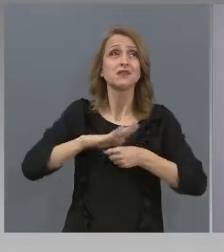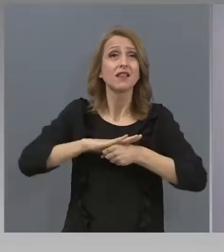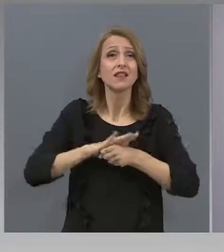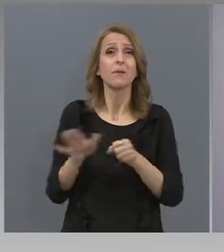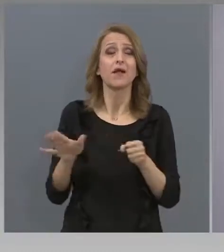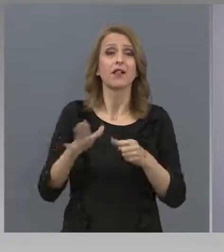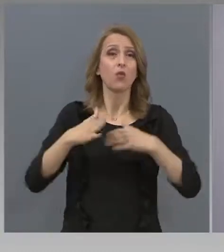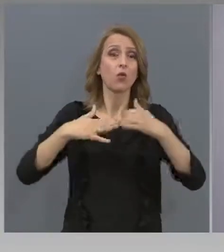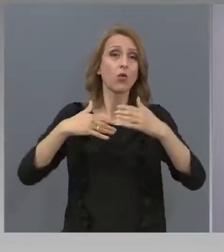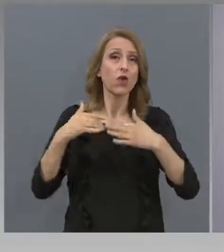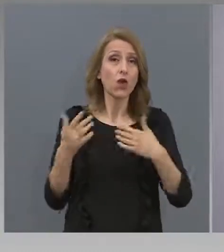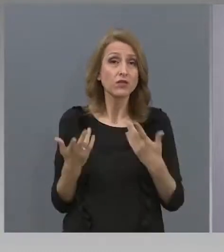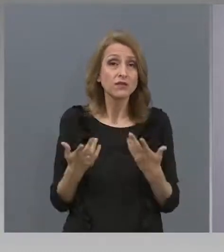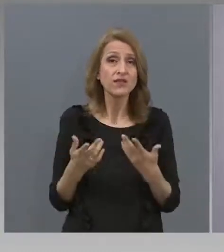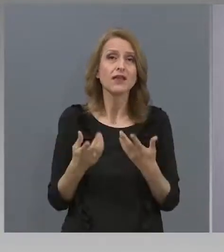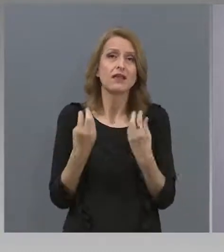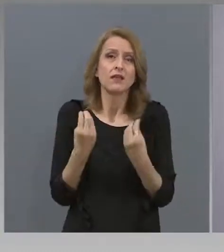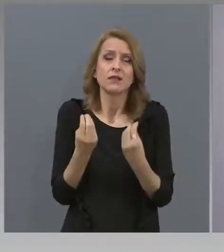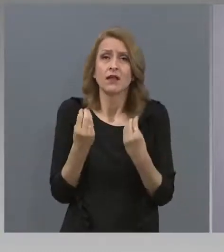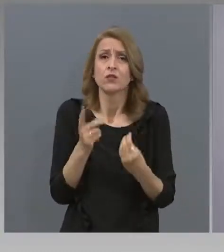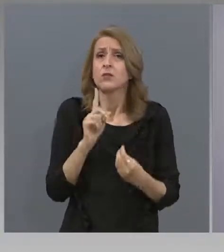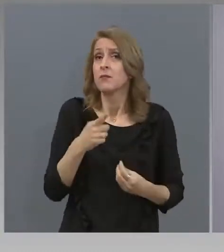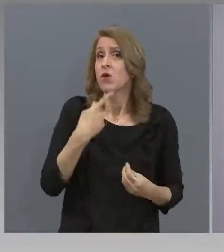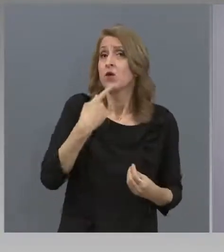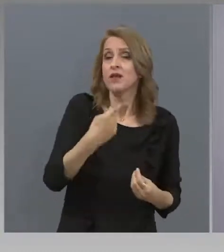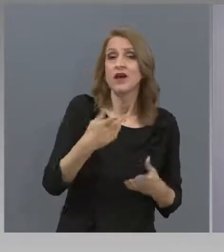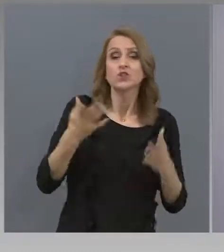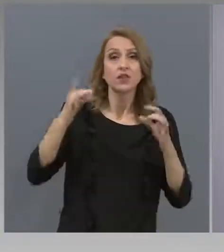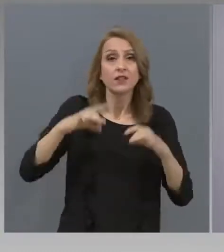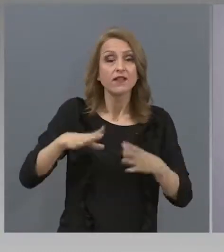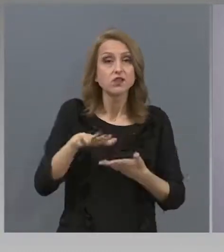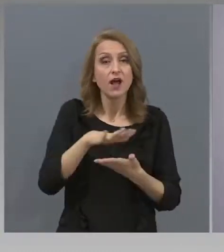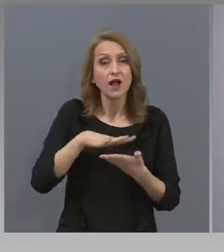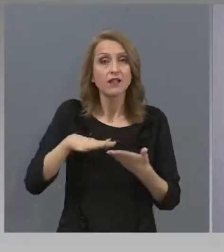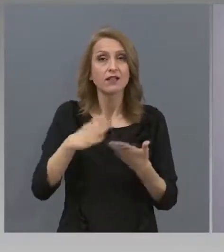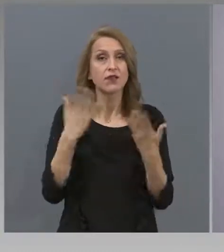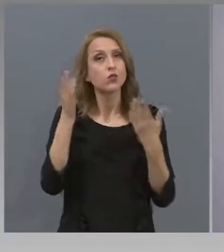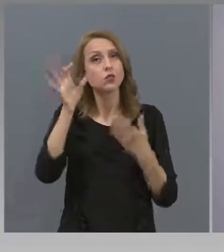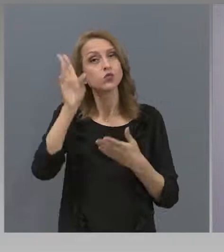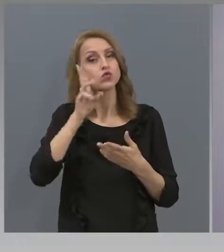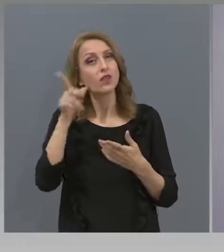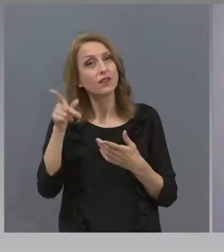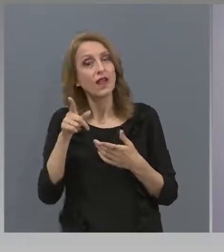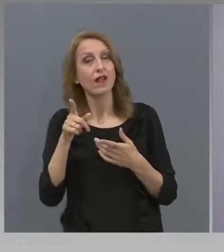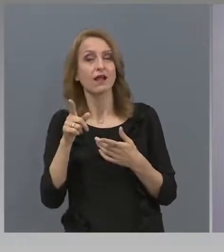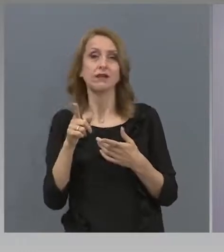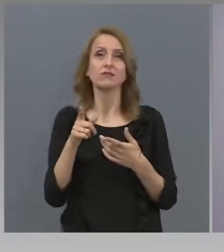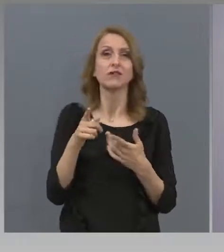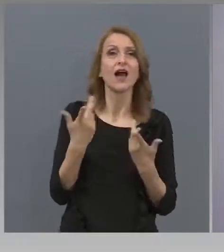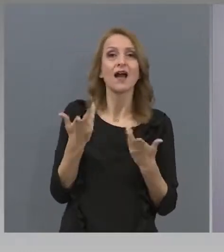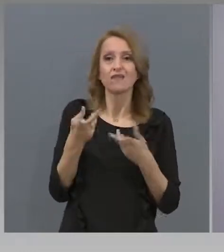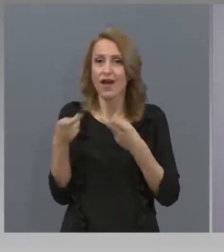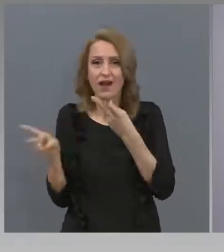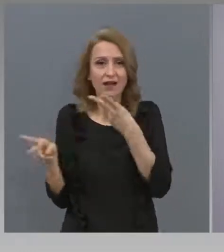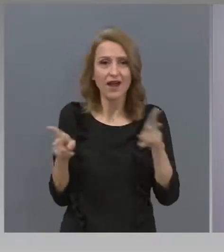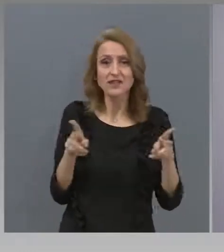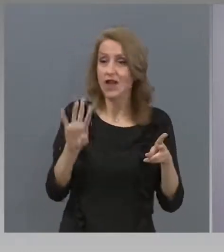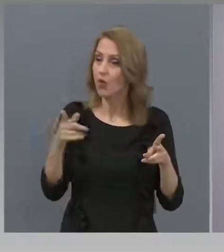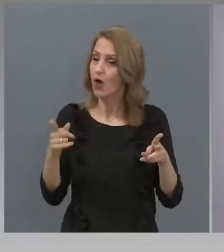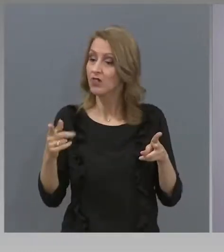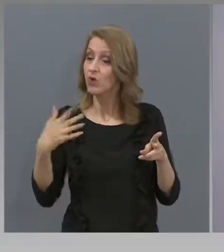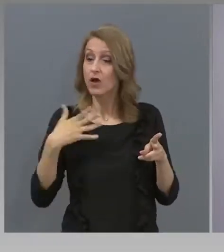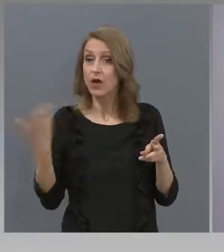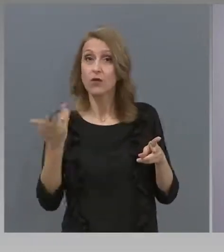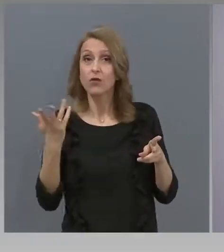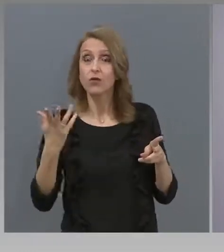Най-добре могат да ви кажат началните учители каква е голяма разликата между децата, които са били опланати в задължителна предучище на